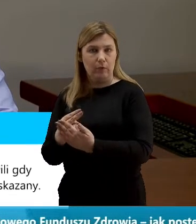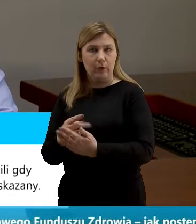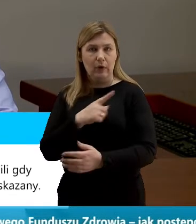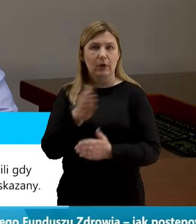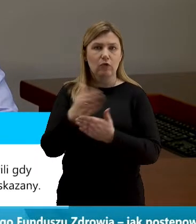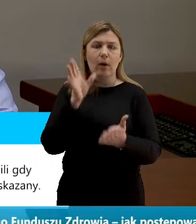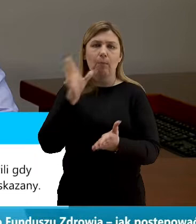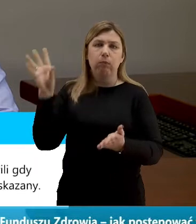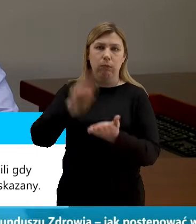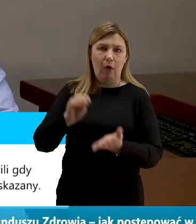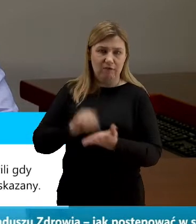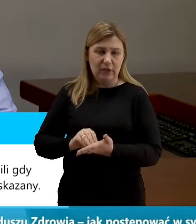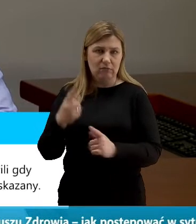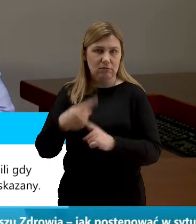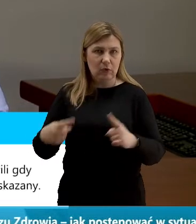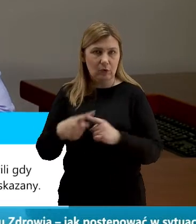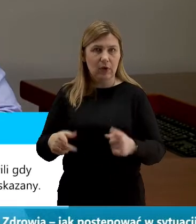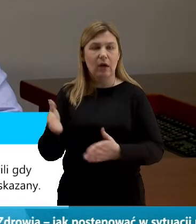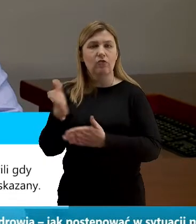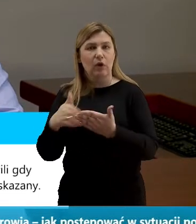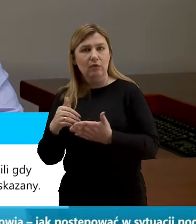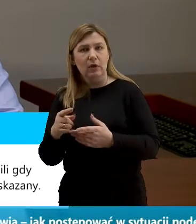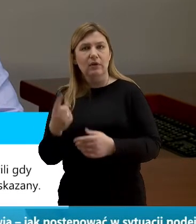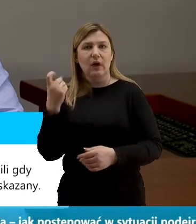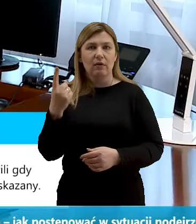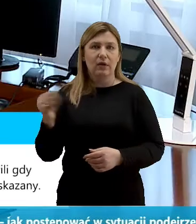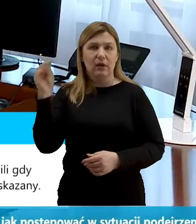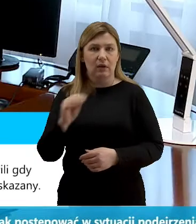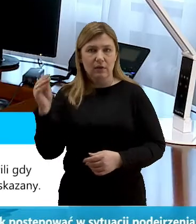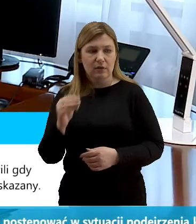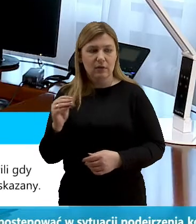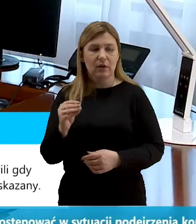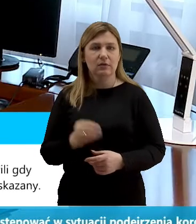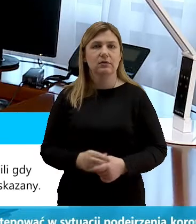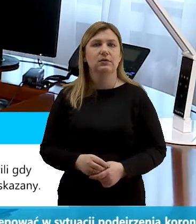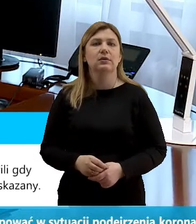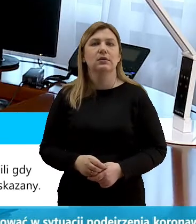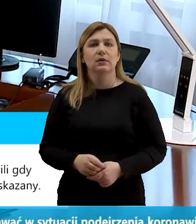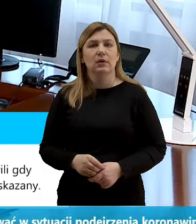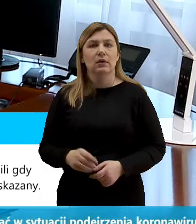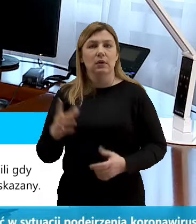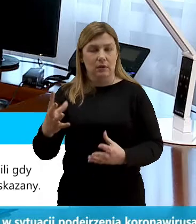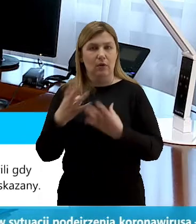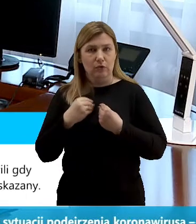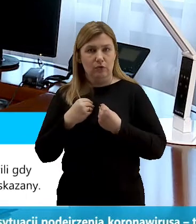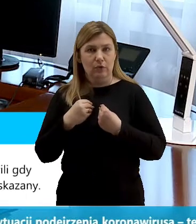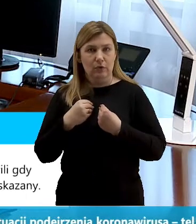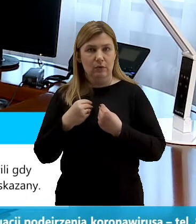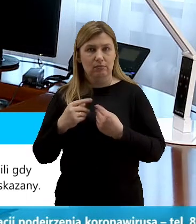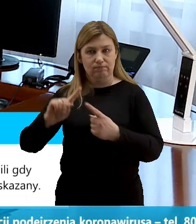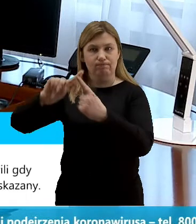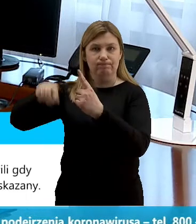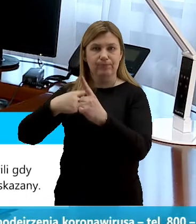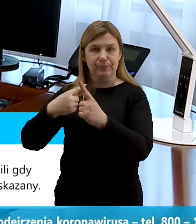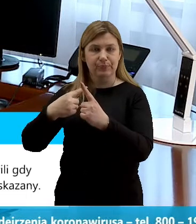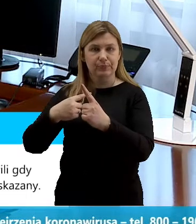powtarza się, jak mówiłem. Część za chwilę pewnie jeszcze uzyskam od Was.